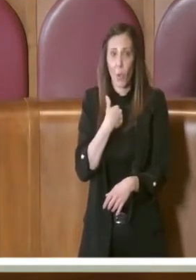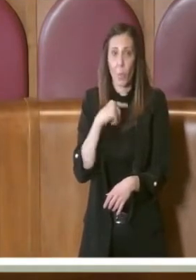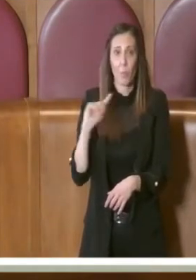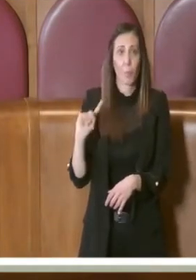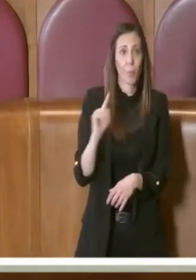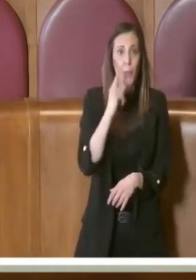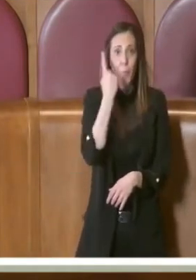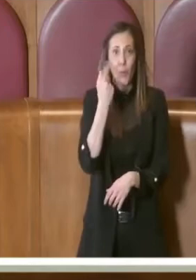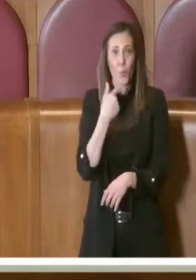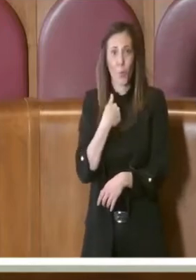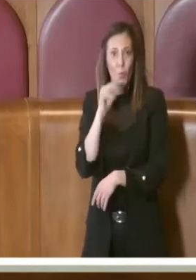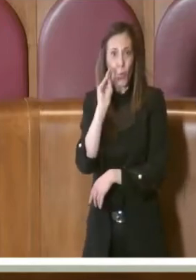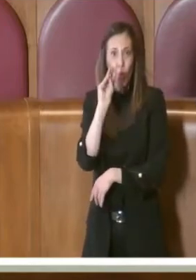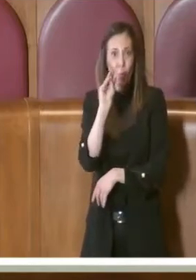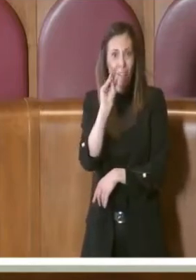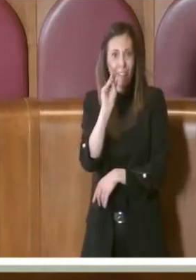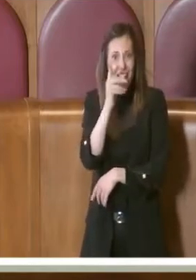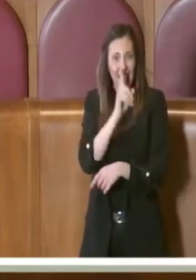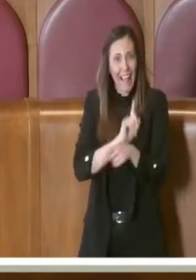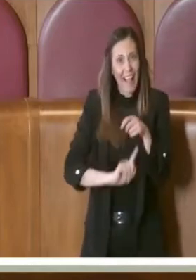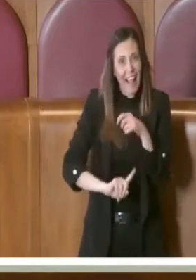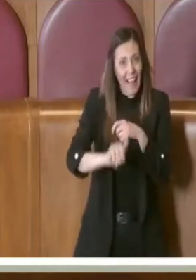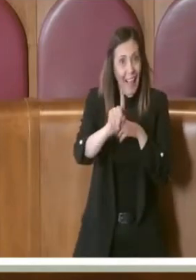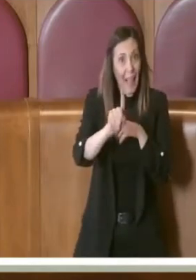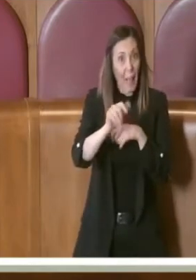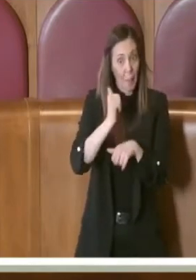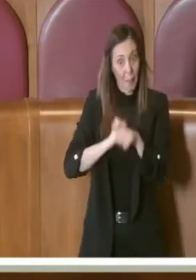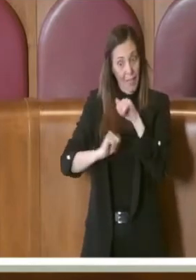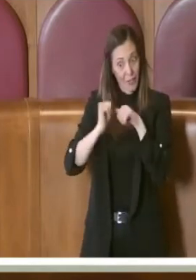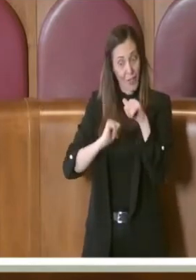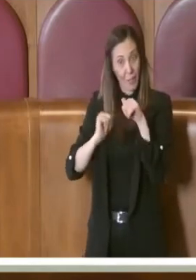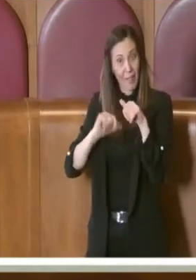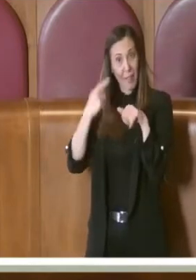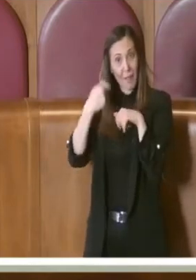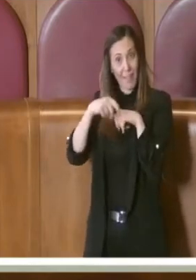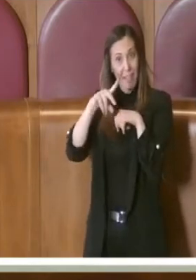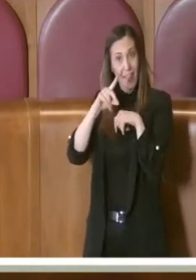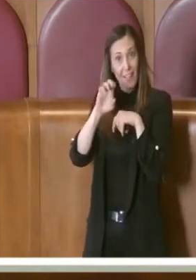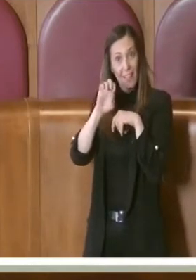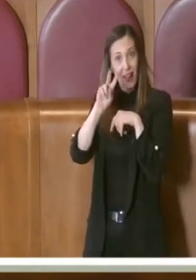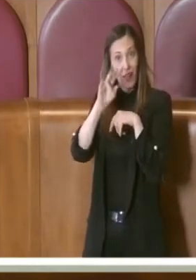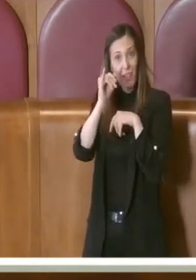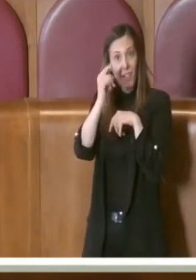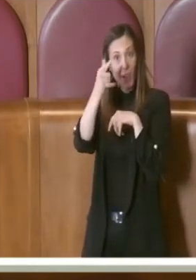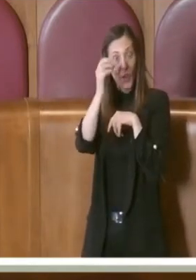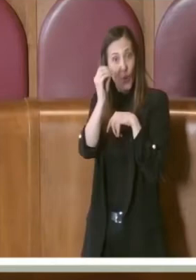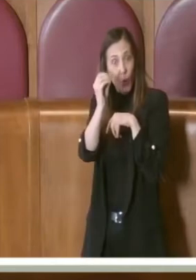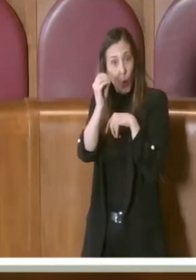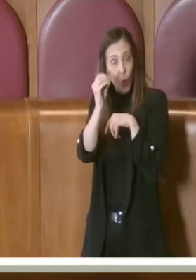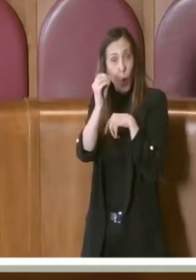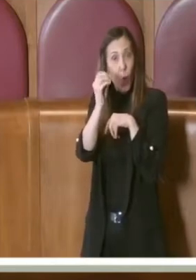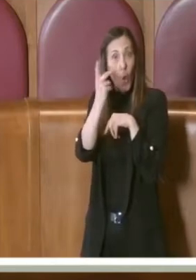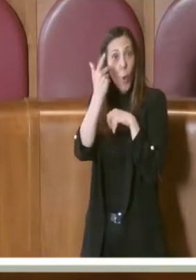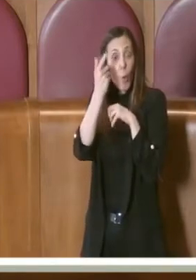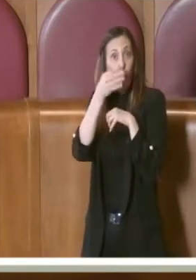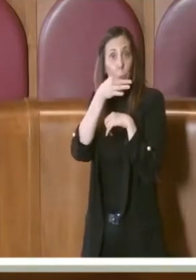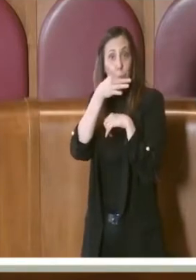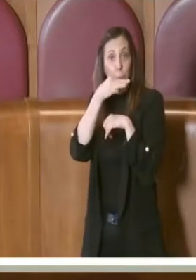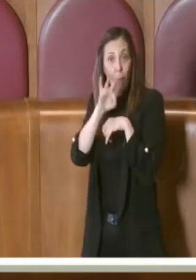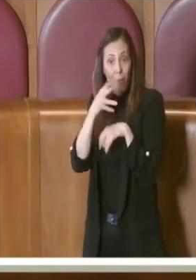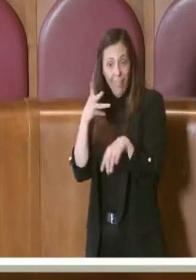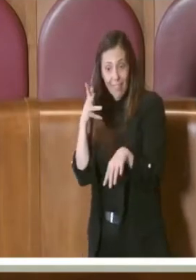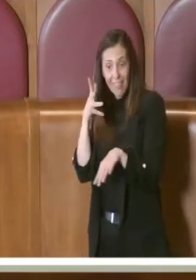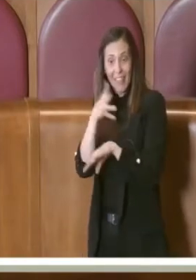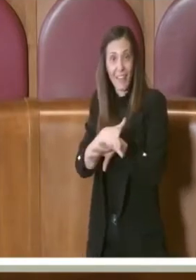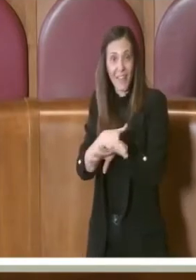a lei, in realtà era indirizzata precedentemente al Presidente di Vito, su quando eventualmente possono intervenire i vertici di